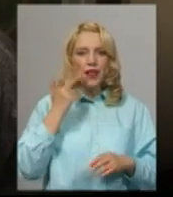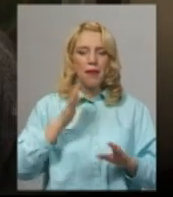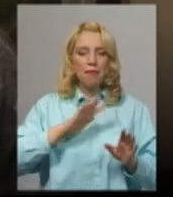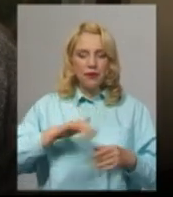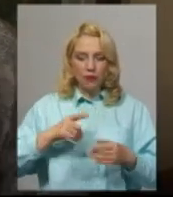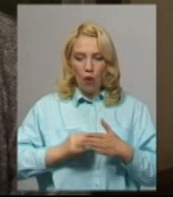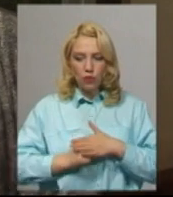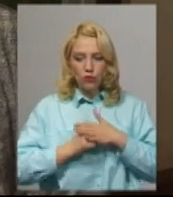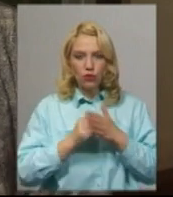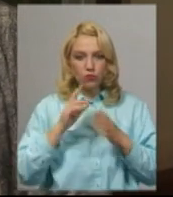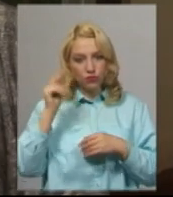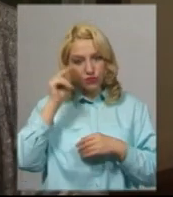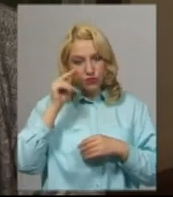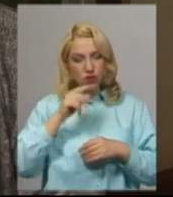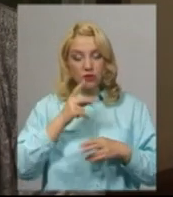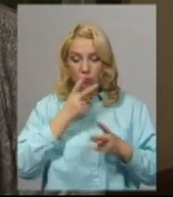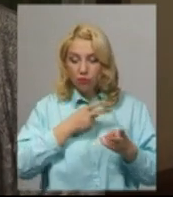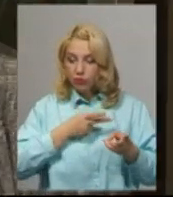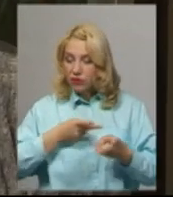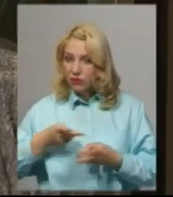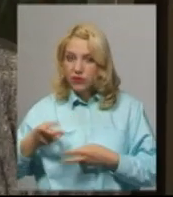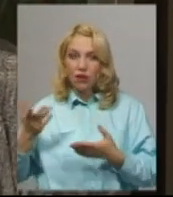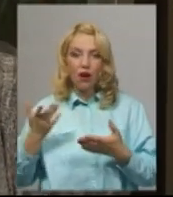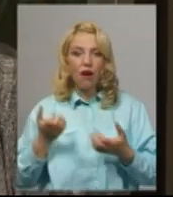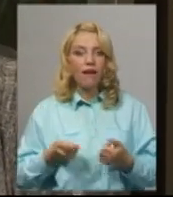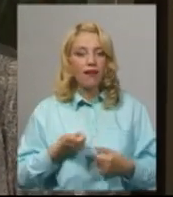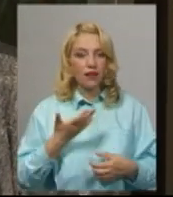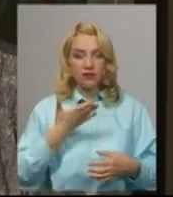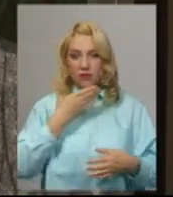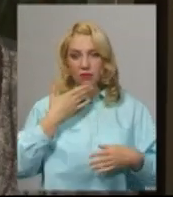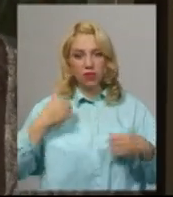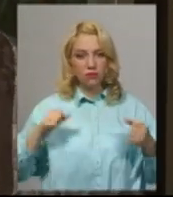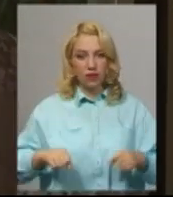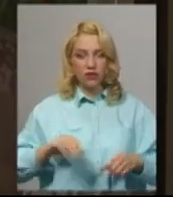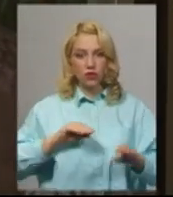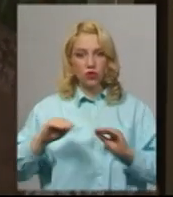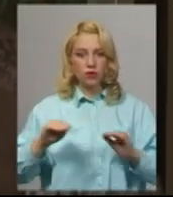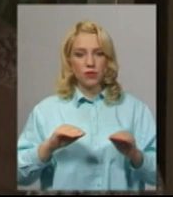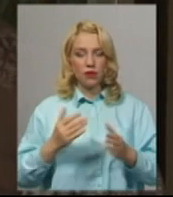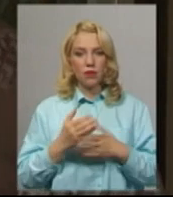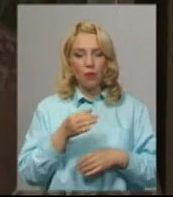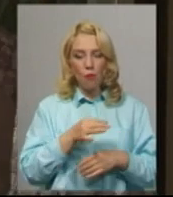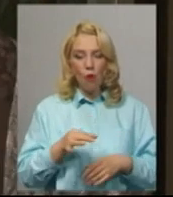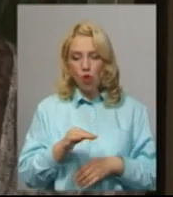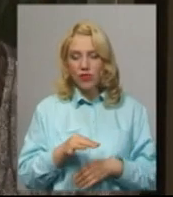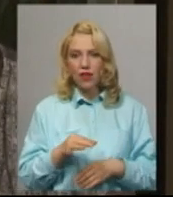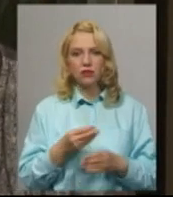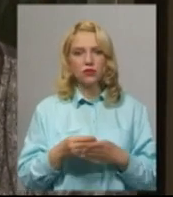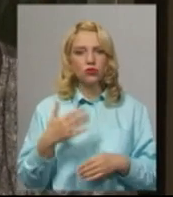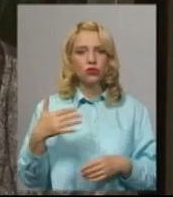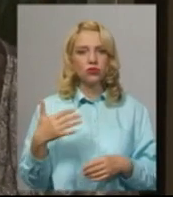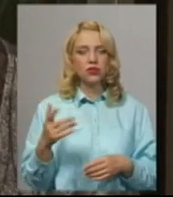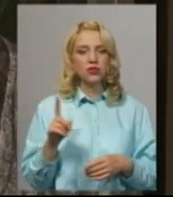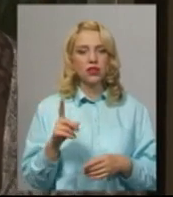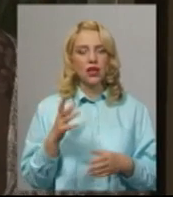обґрунтують вивчення, вони подивляться, яку кількість. Ми не маємо права розміщувати, наприклад, монети чи інші такі дограційні речі, які